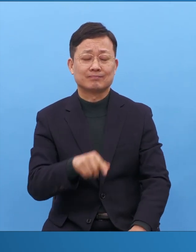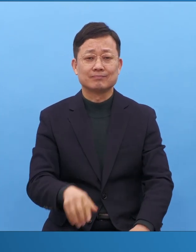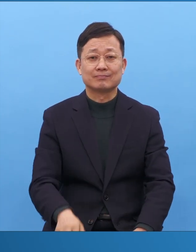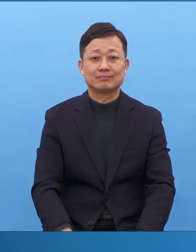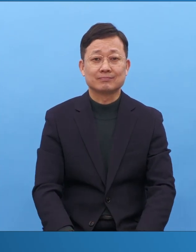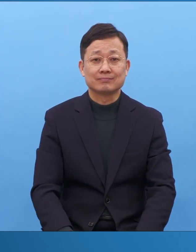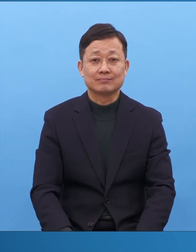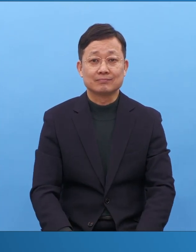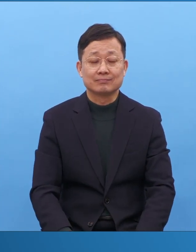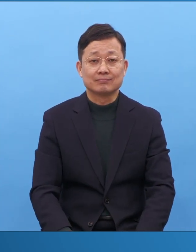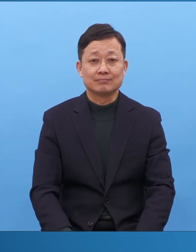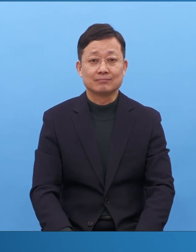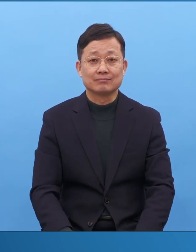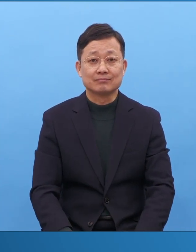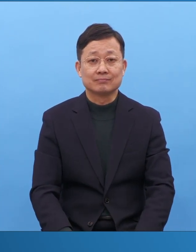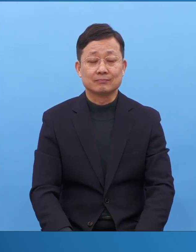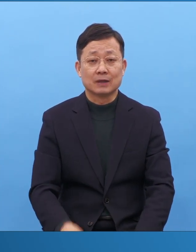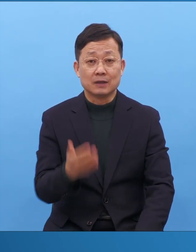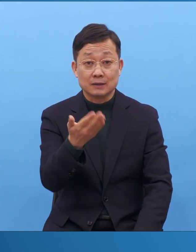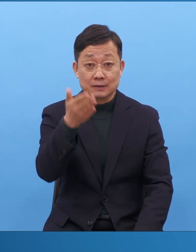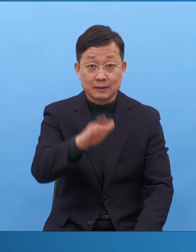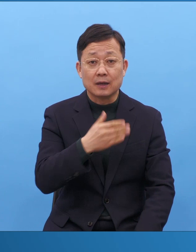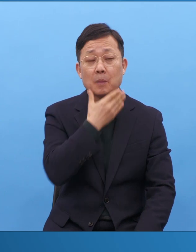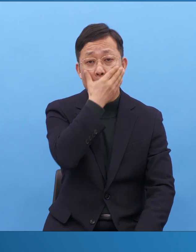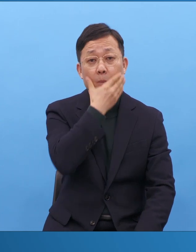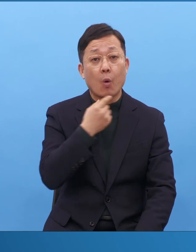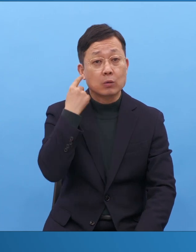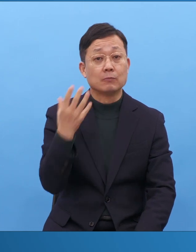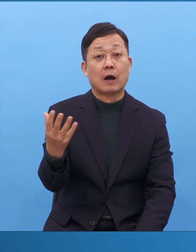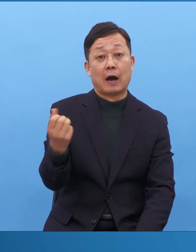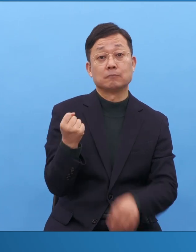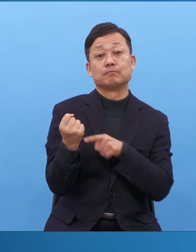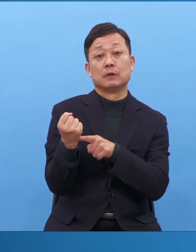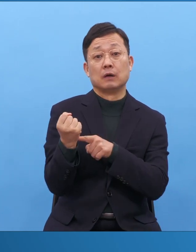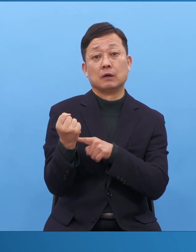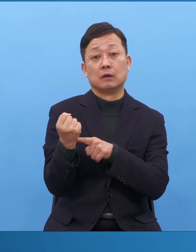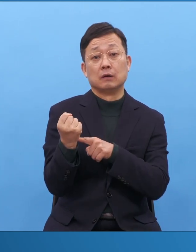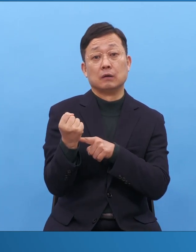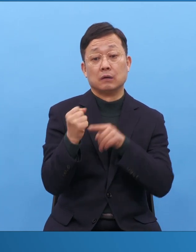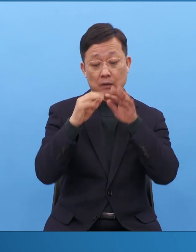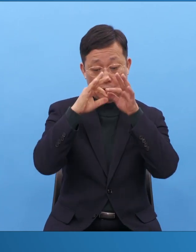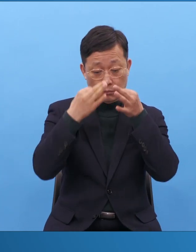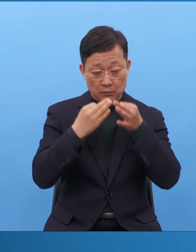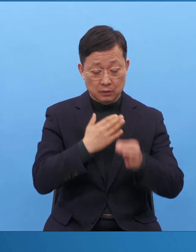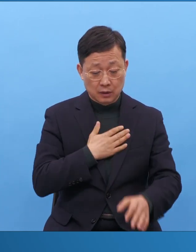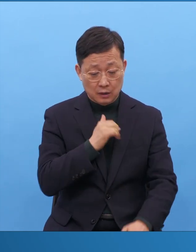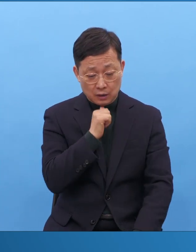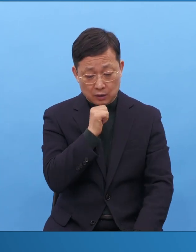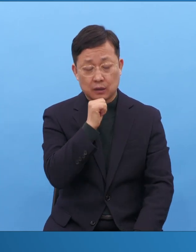복음이 있는데 가난한 것은 좀 병이 될 수 있어요.